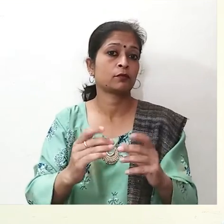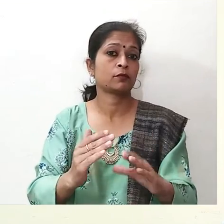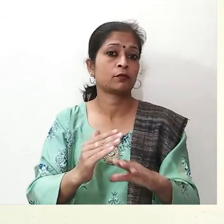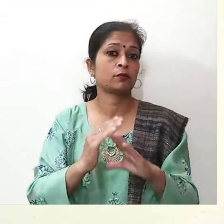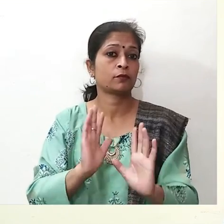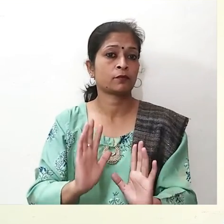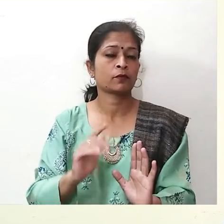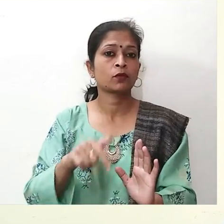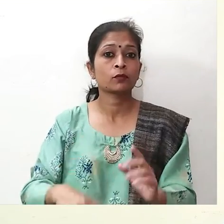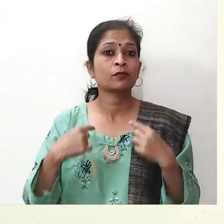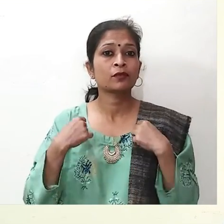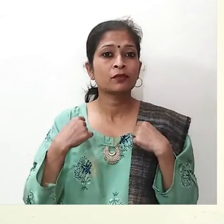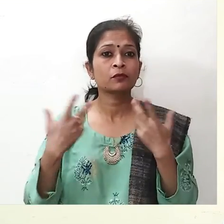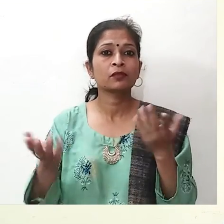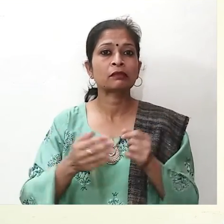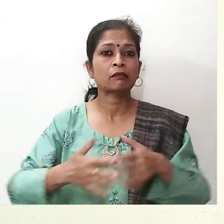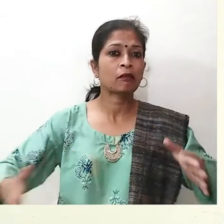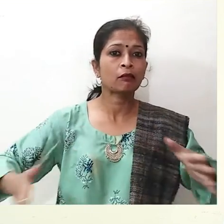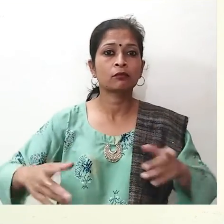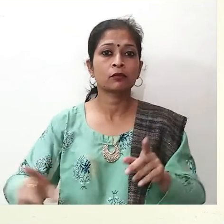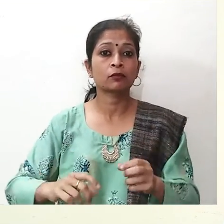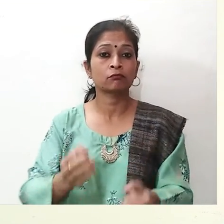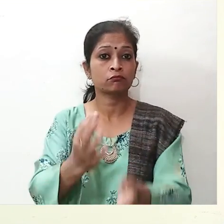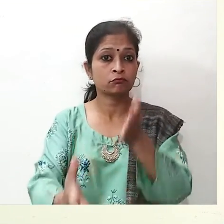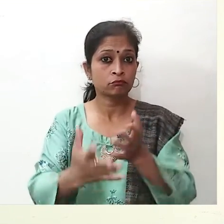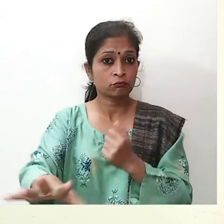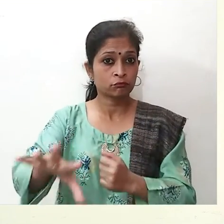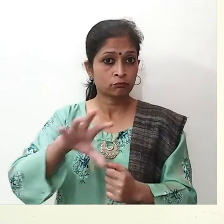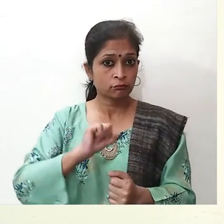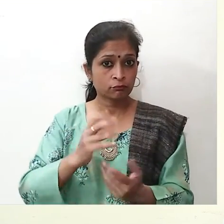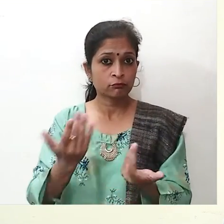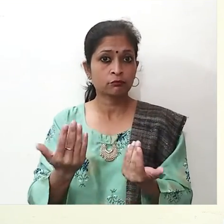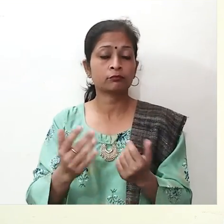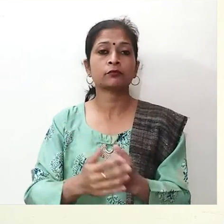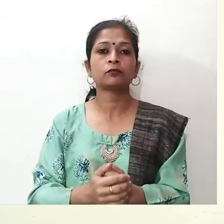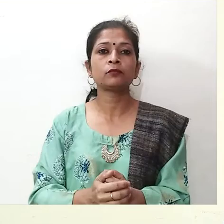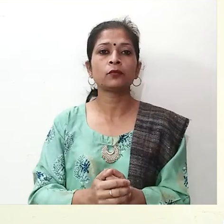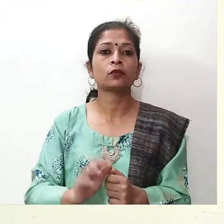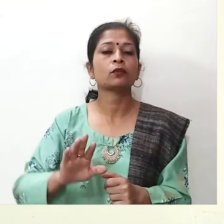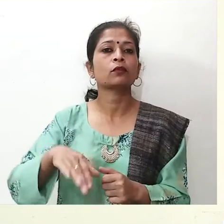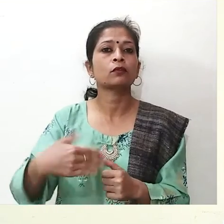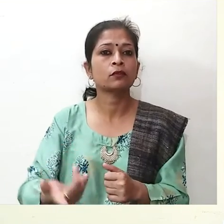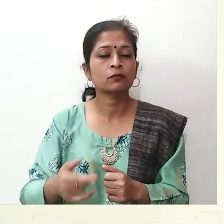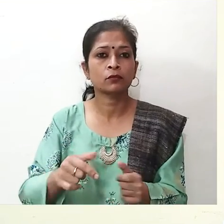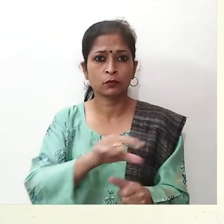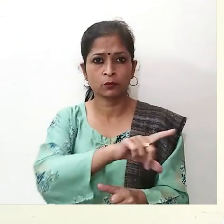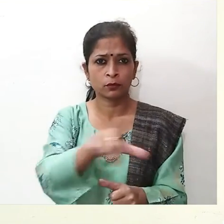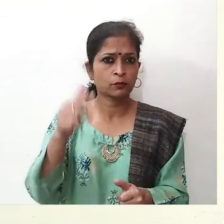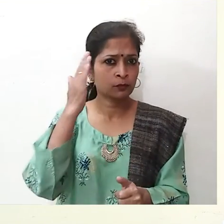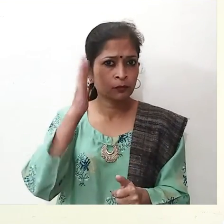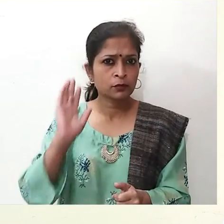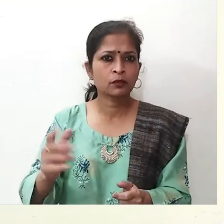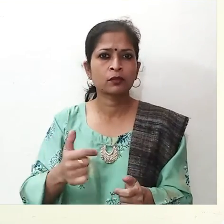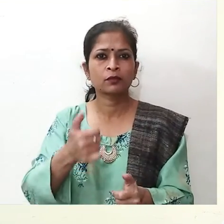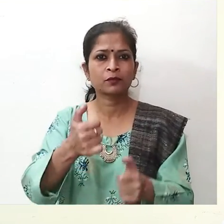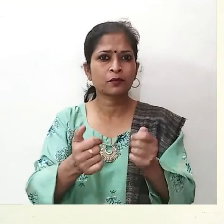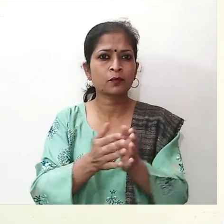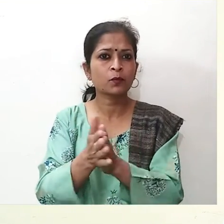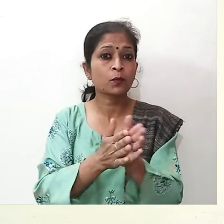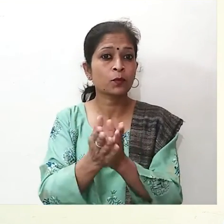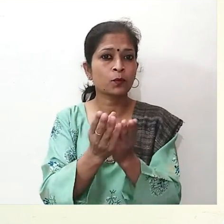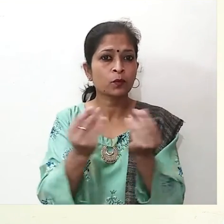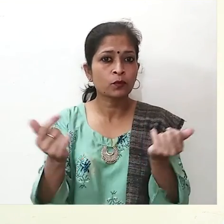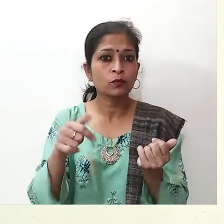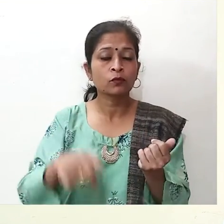घटना हो, कोई भी लूस कप्ला इस्तर है कर ना हो जो आग पकड़ सके, या फिर आपको पता है कि सैनिटाइजर